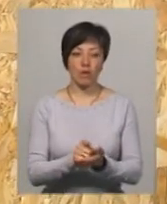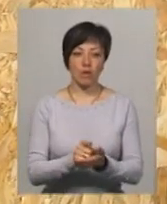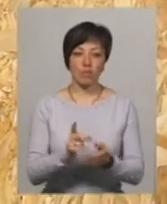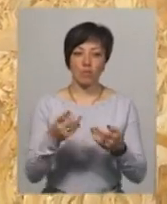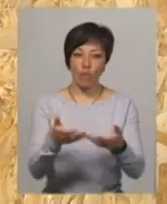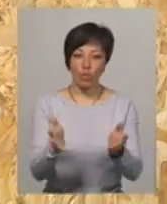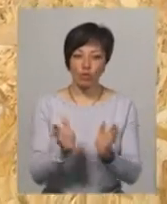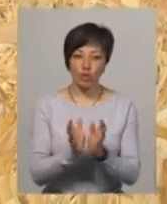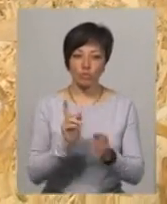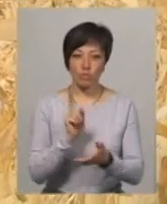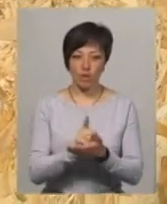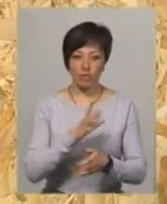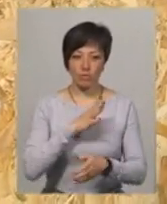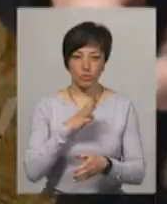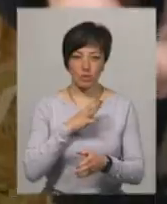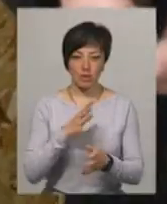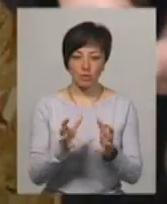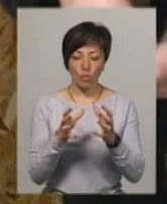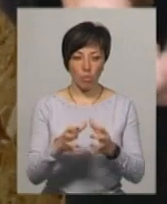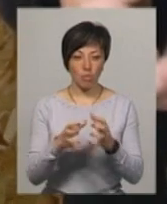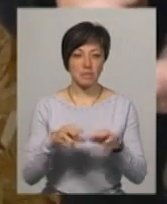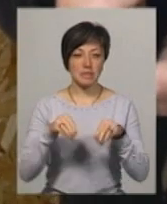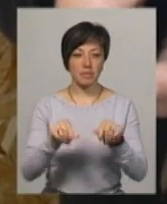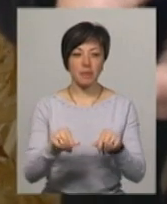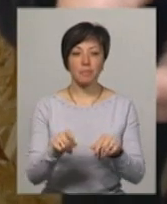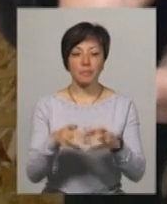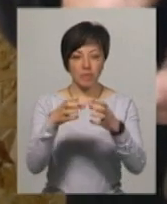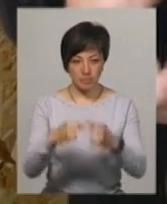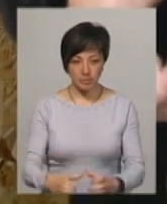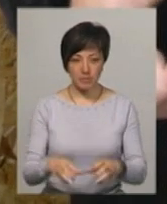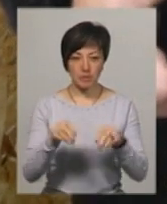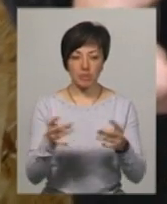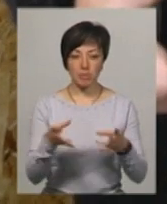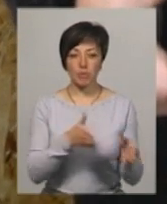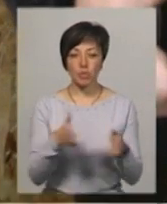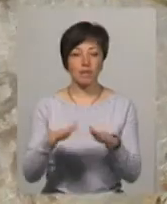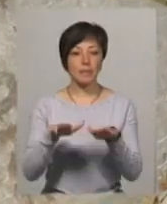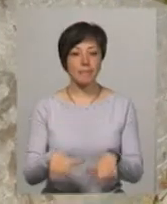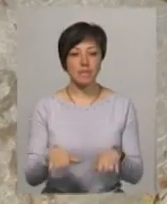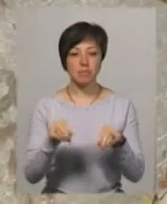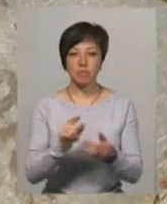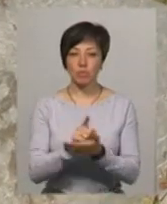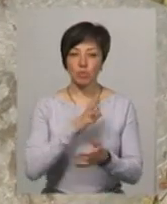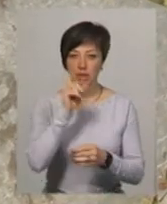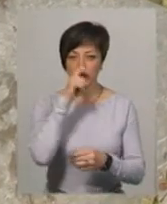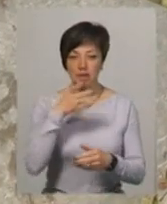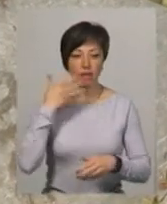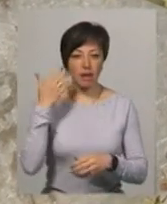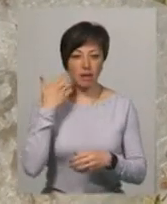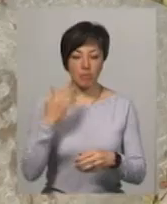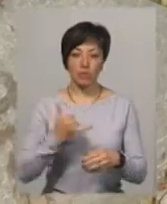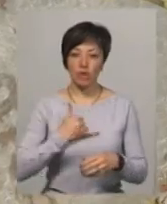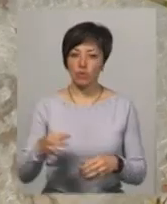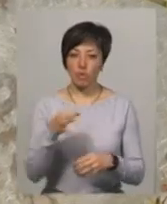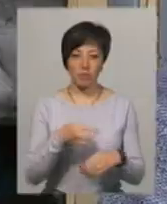горшечку, в горшечку з комом землі. Та перш ніж опустити горщик в землю, слід підготувати місце, бо ґрунт має бути кислим і легким. В нашій